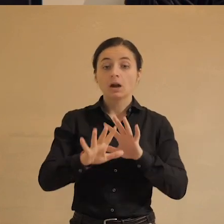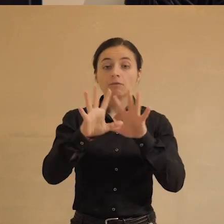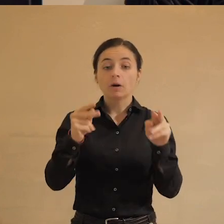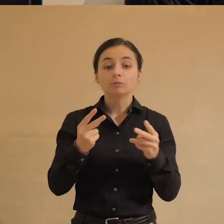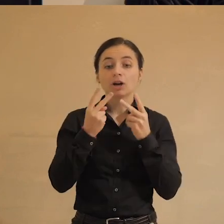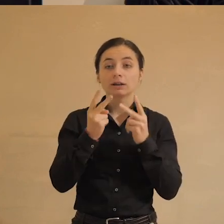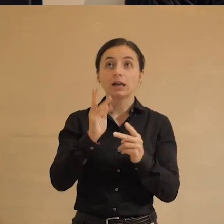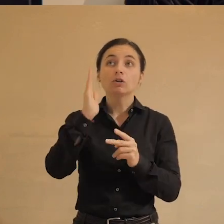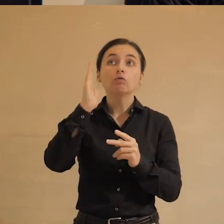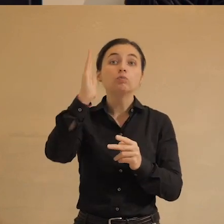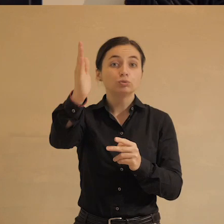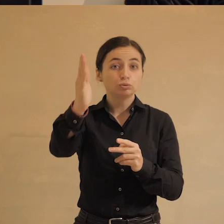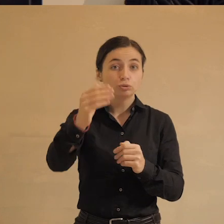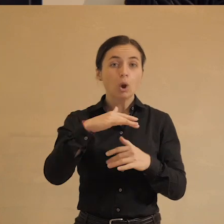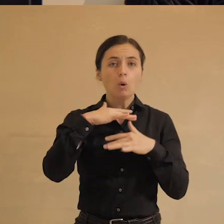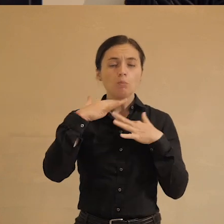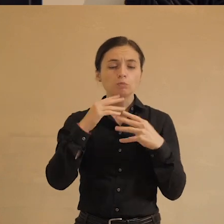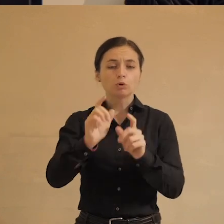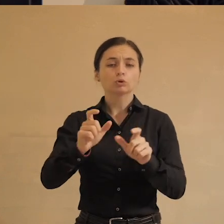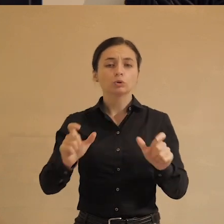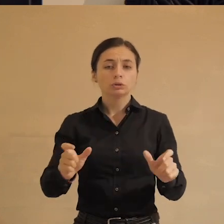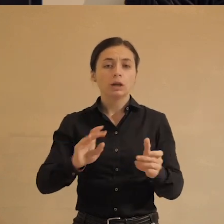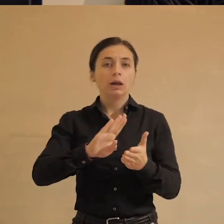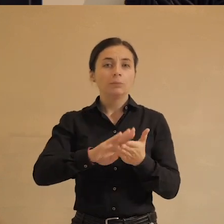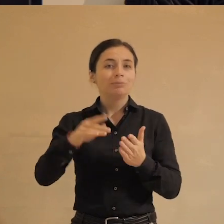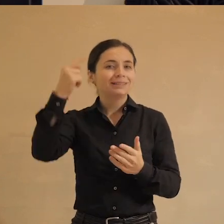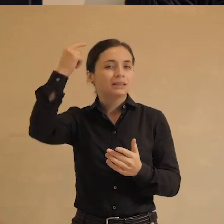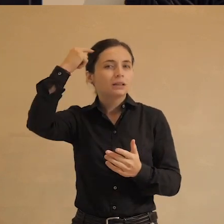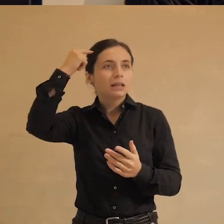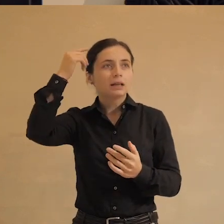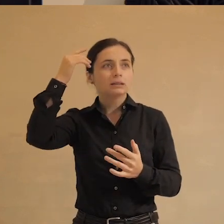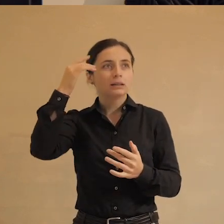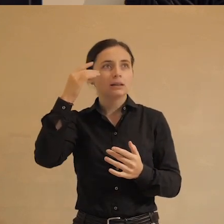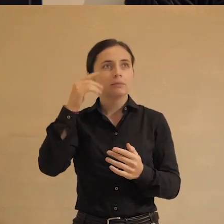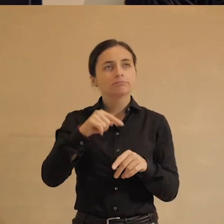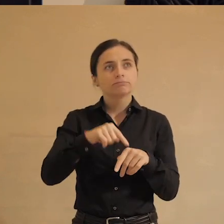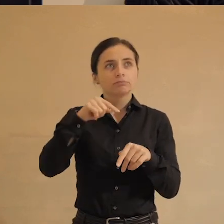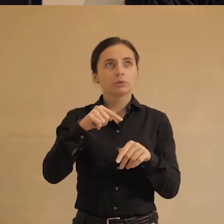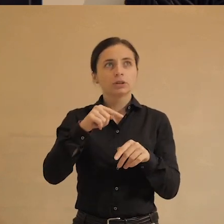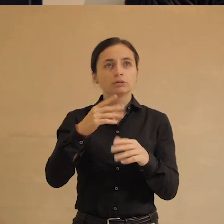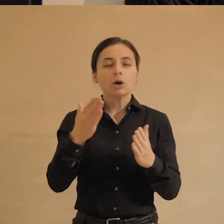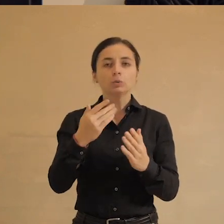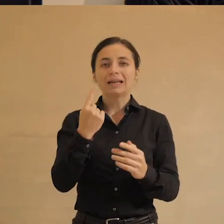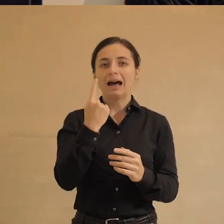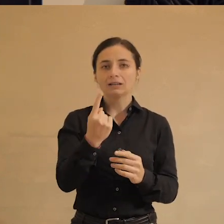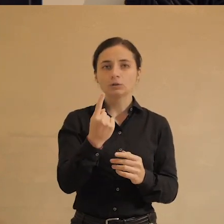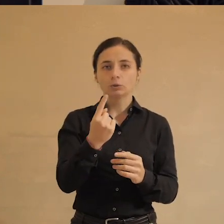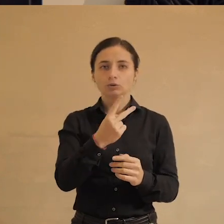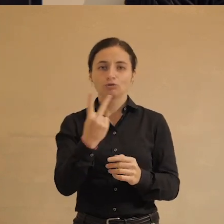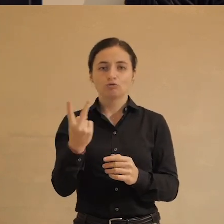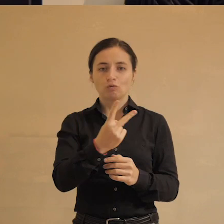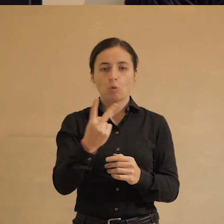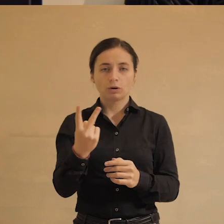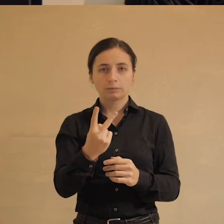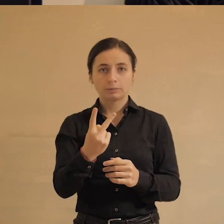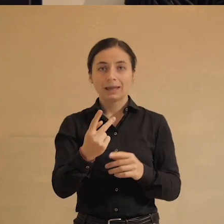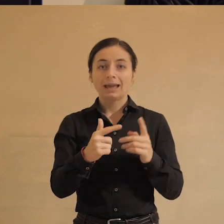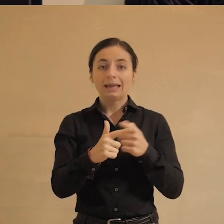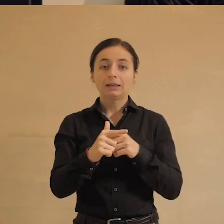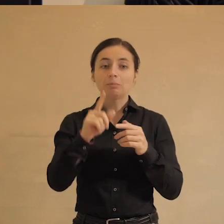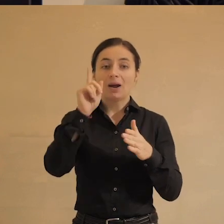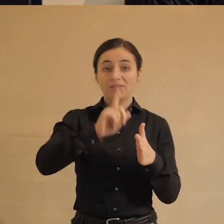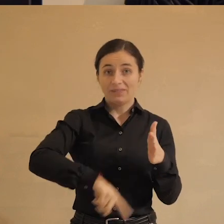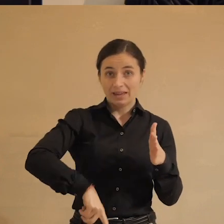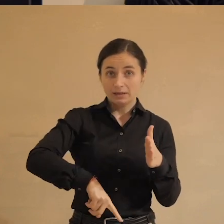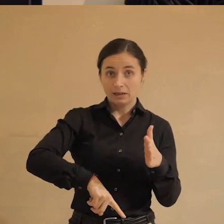глядя в будущее, большинство людей бессознательно придерживаются одной из двух школ мысли. Либо они